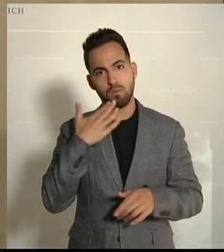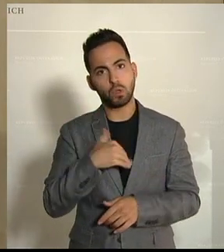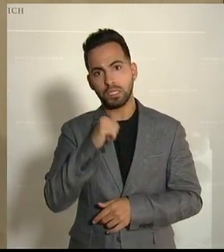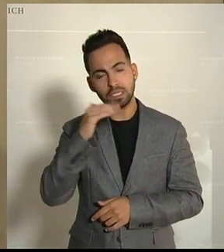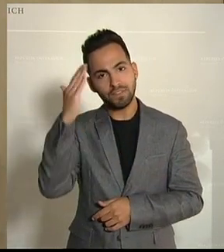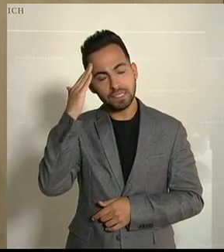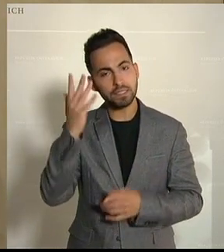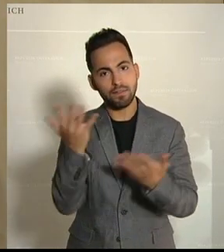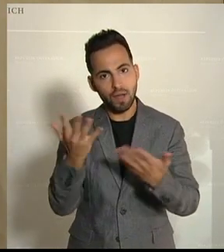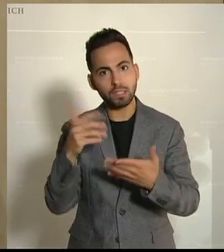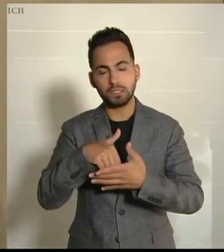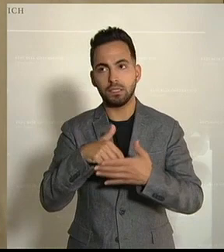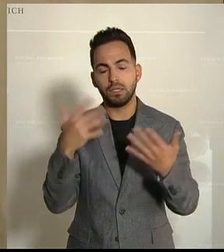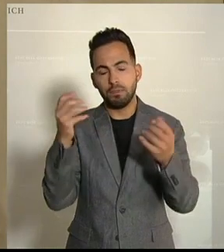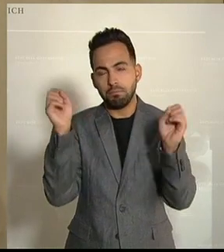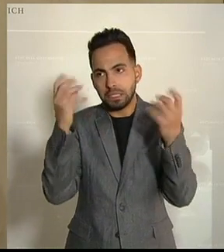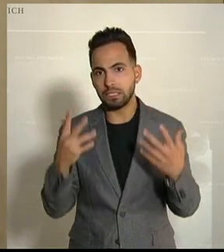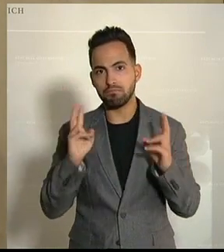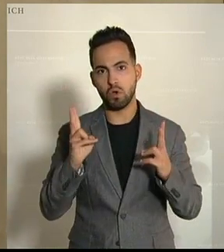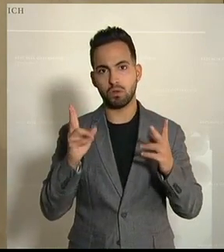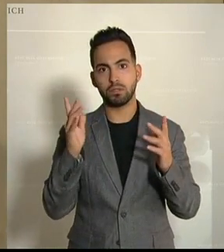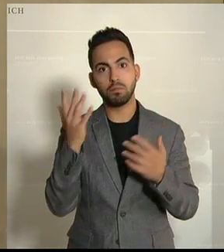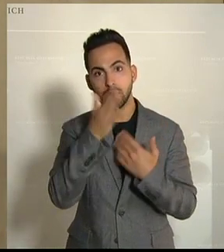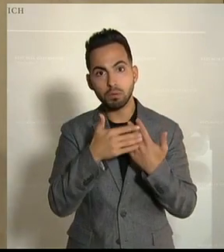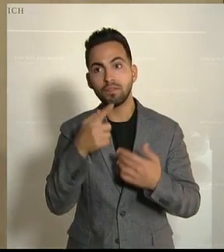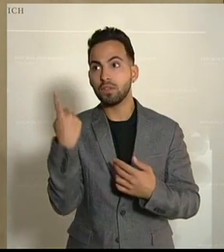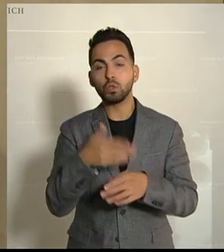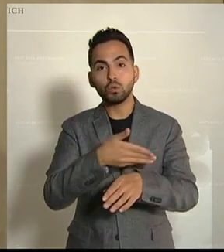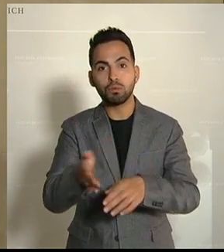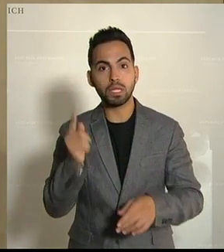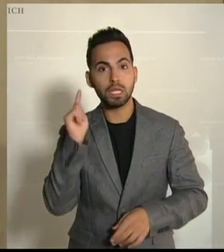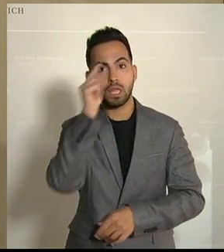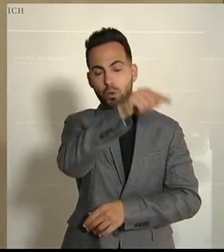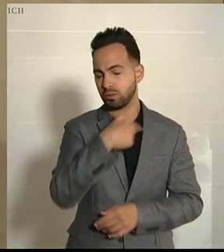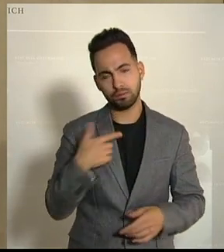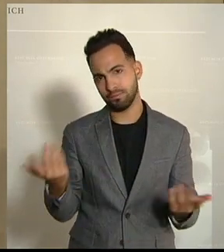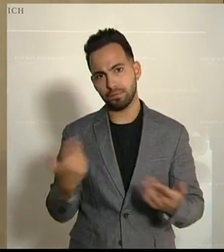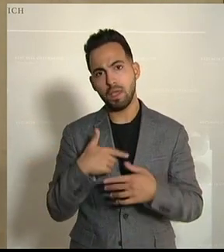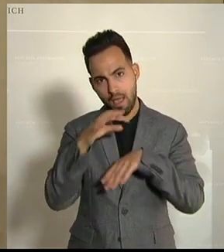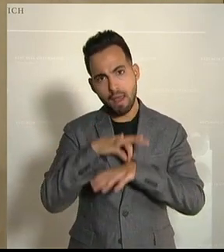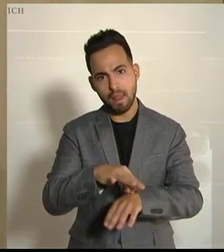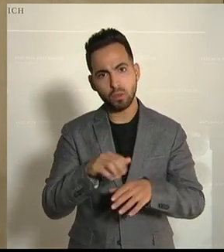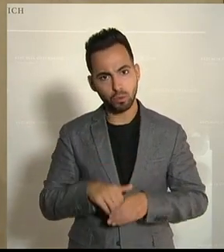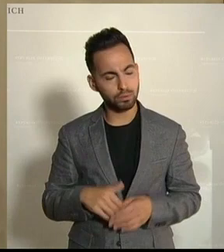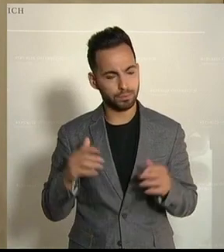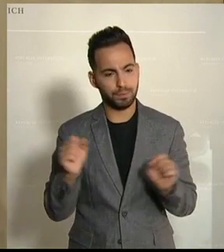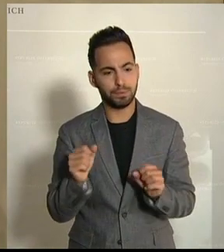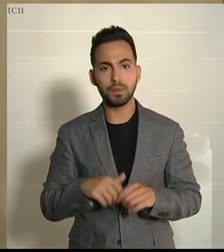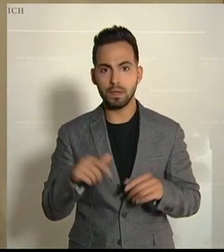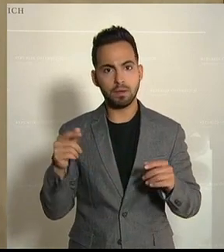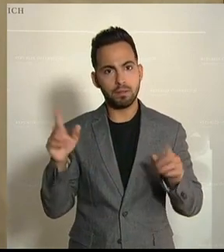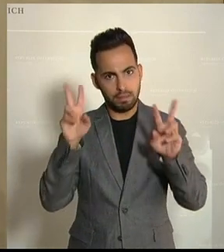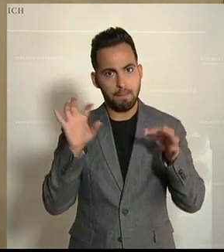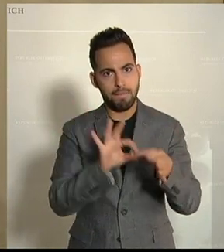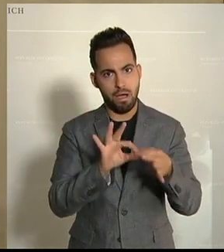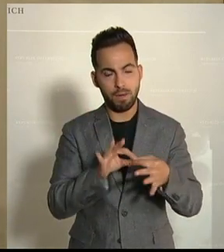und möchte ich nicht von dem ausgehen, was passiert wäre, wenn wir zu spät rausgekommen wären. Das mal vielleicht für die Einleitung, denn es passt genau zum